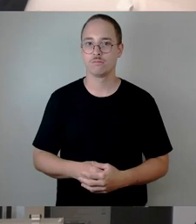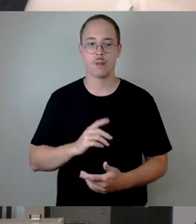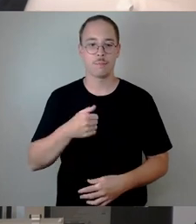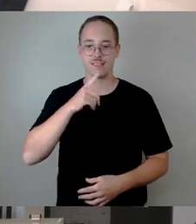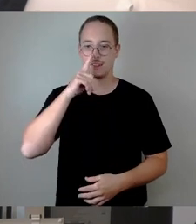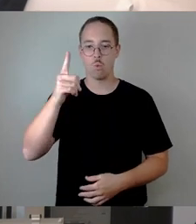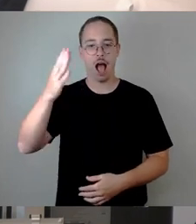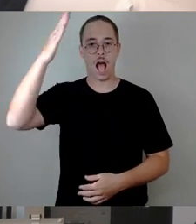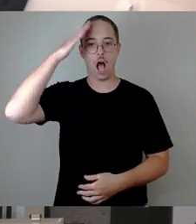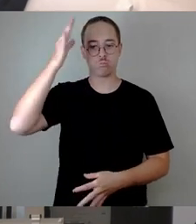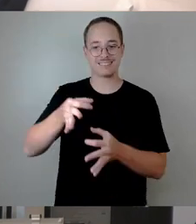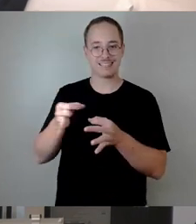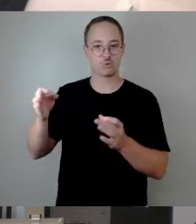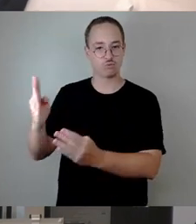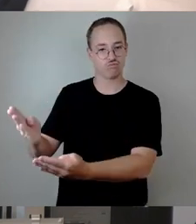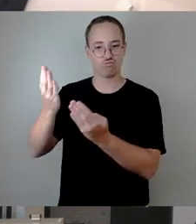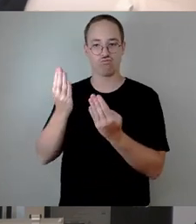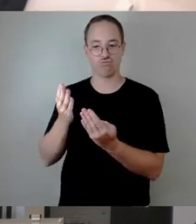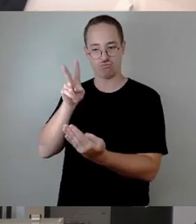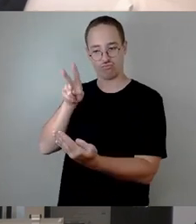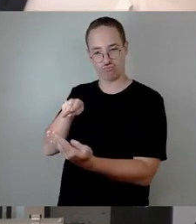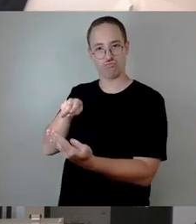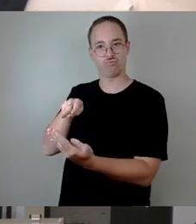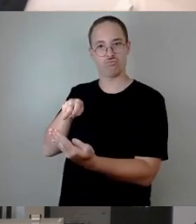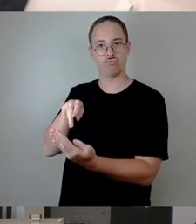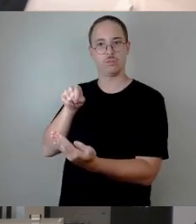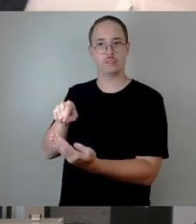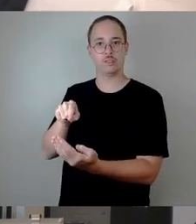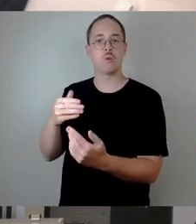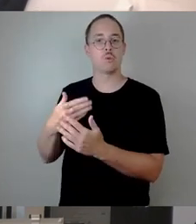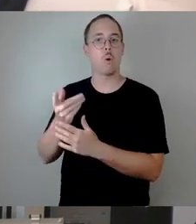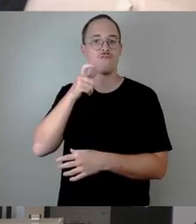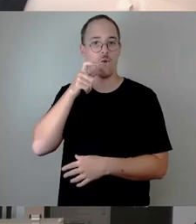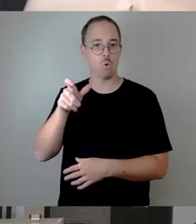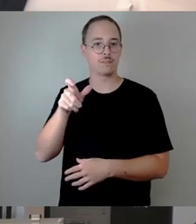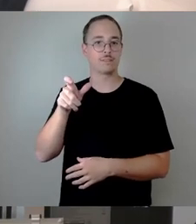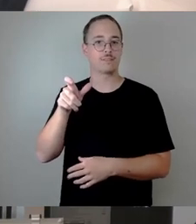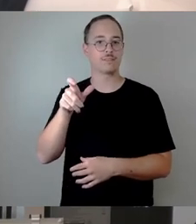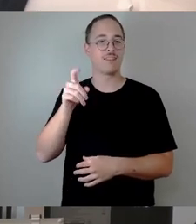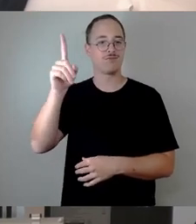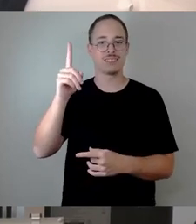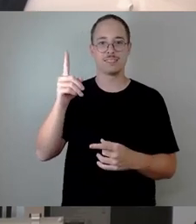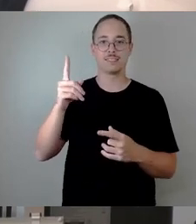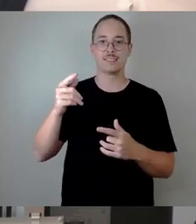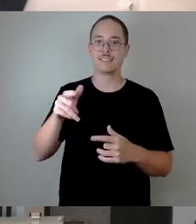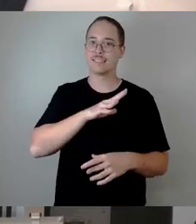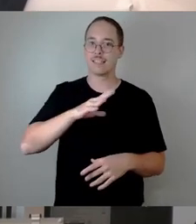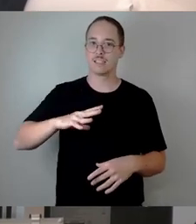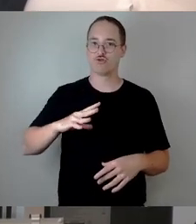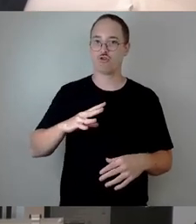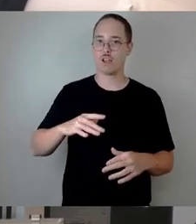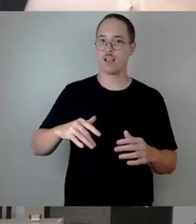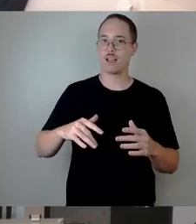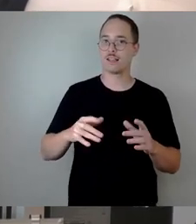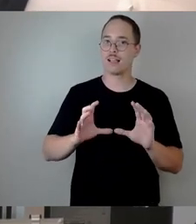die übrigens jetzt dem neuen Wortlaut der sächsischen Gemeindeordnung entspricht. Insofern, Herr Kollege Schrollbach, bin ich mir nicht sicher, ob die Rechtsprechung des